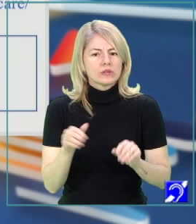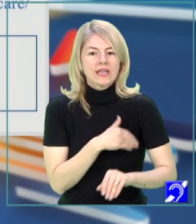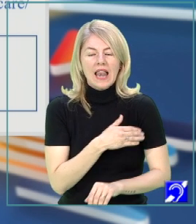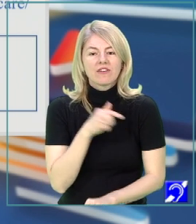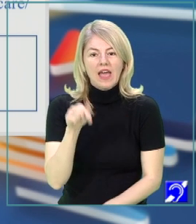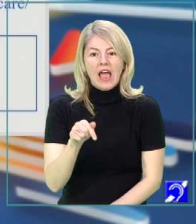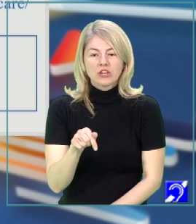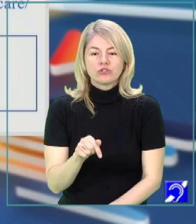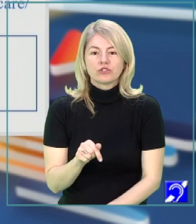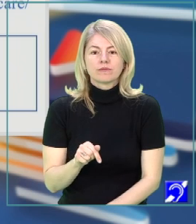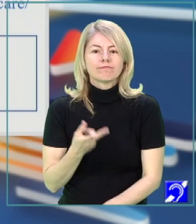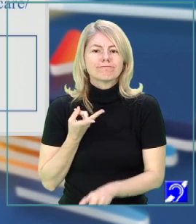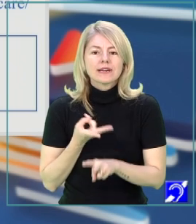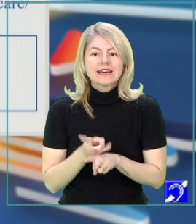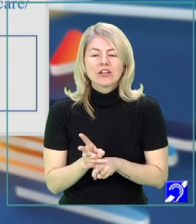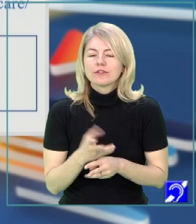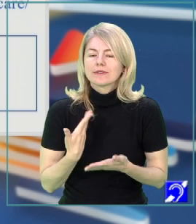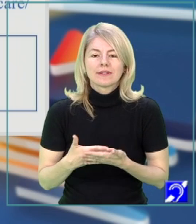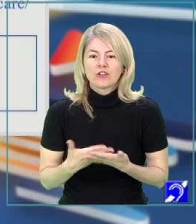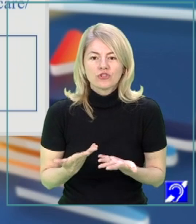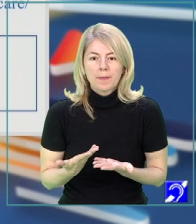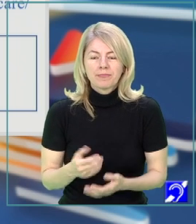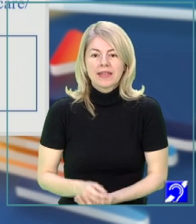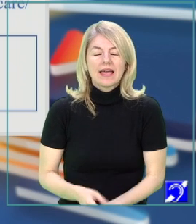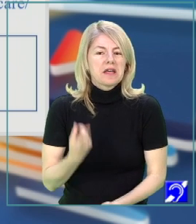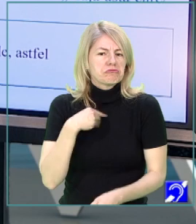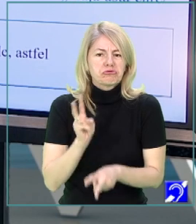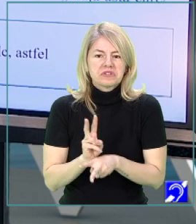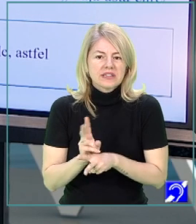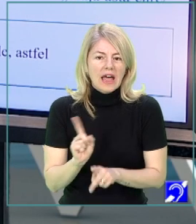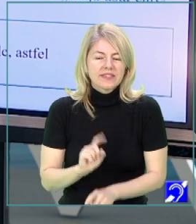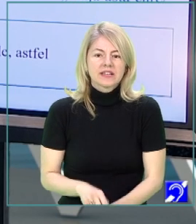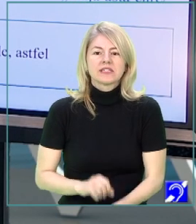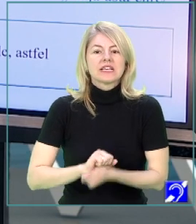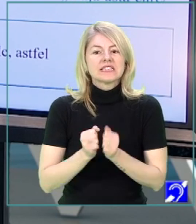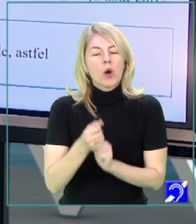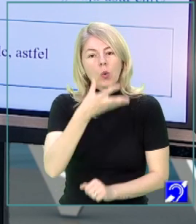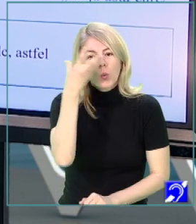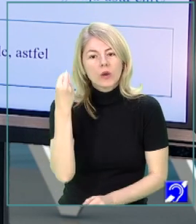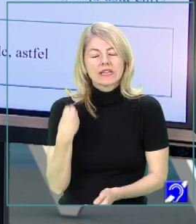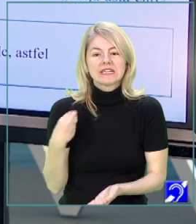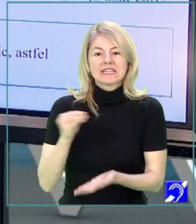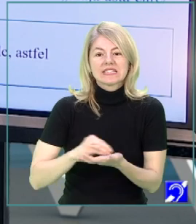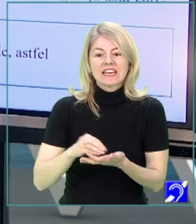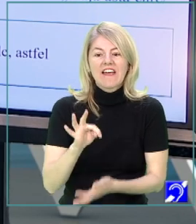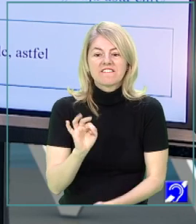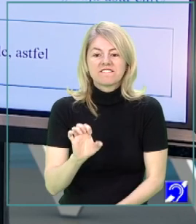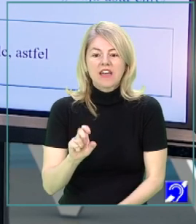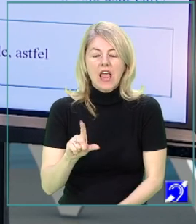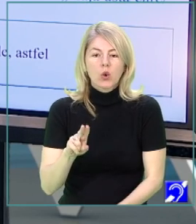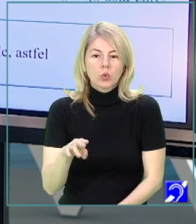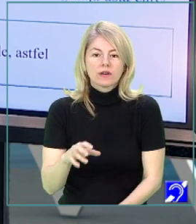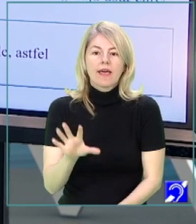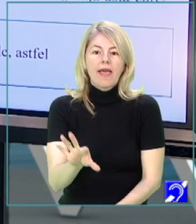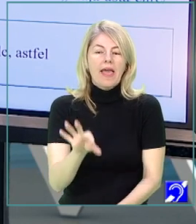aici greșesc. De ce? Fie, din atenție, bineînțeles, fie uită să precizeze felul figurii de stil.